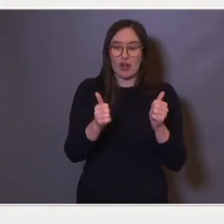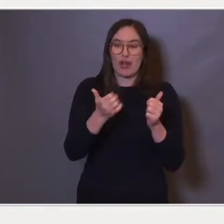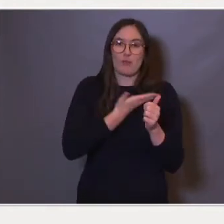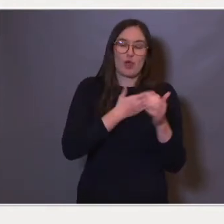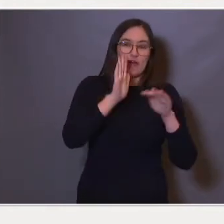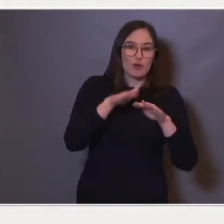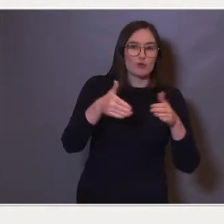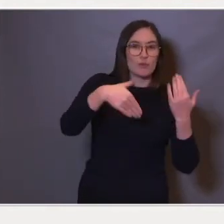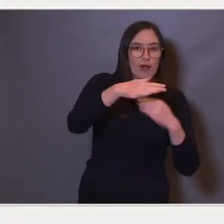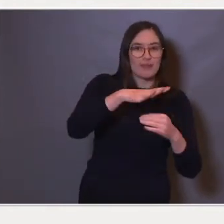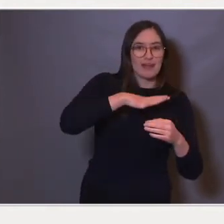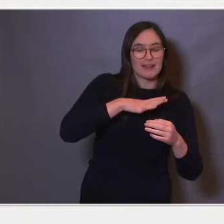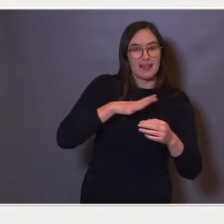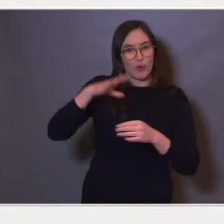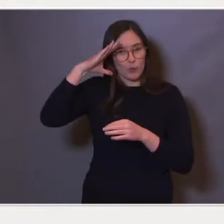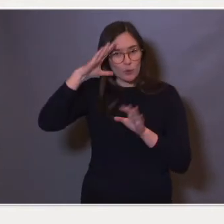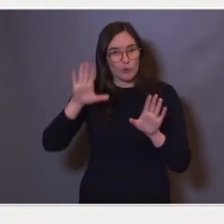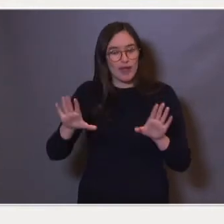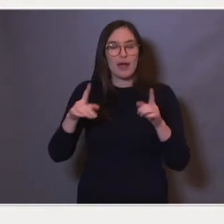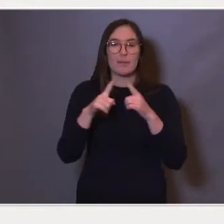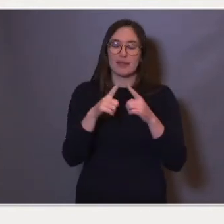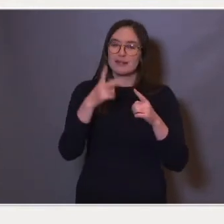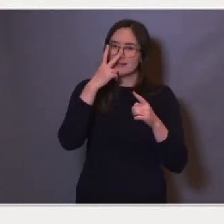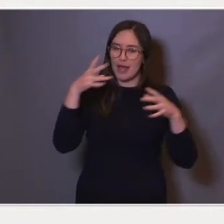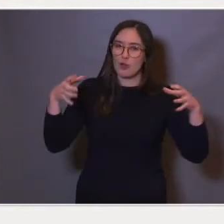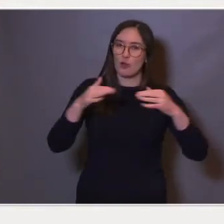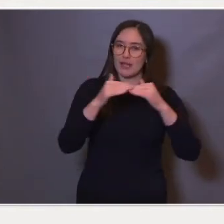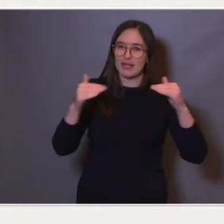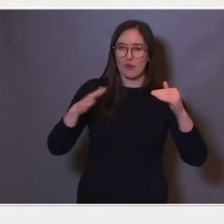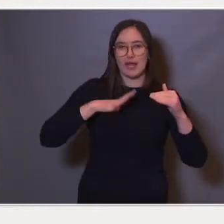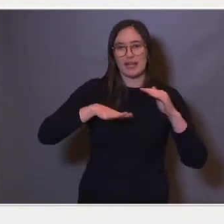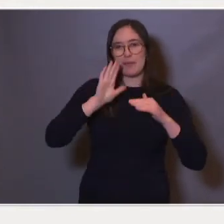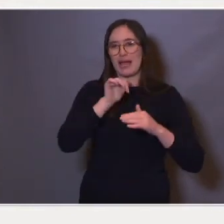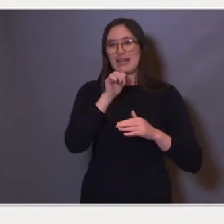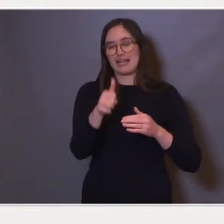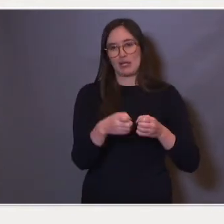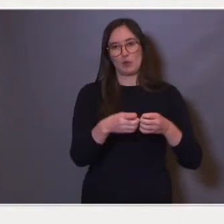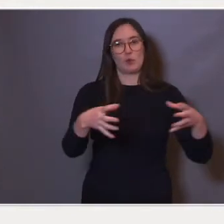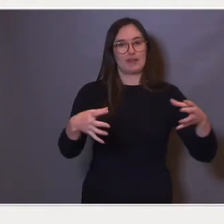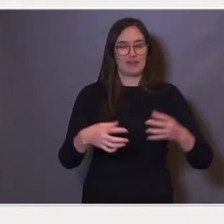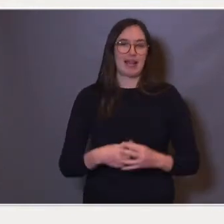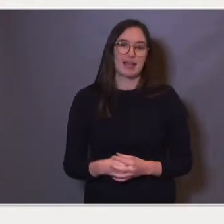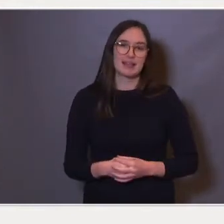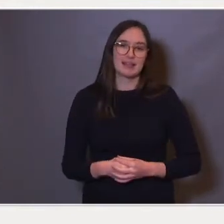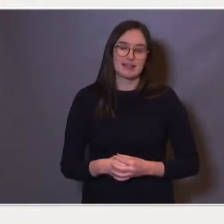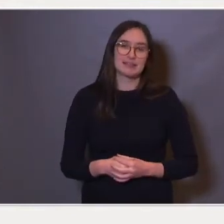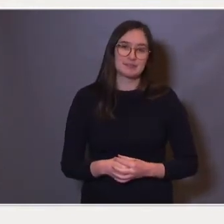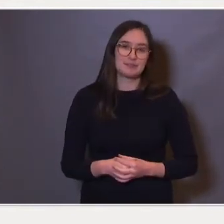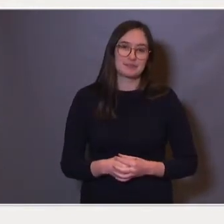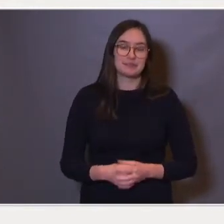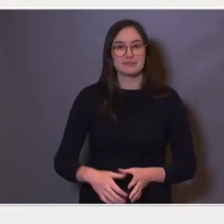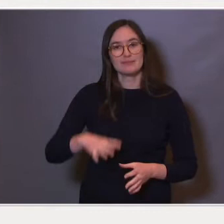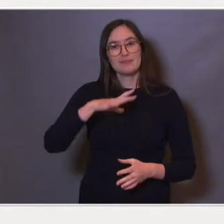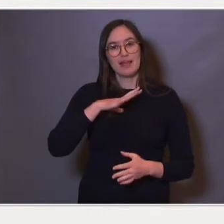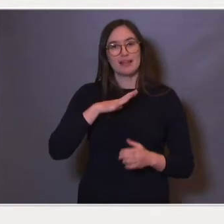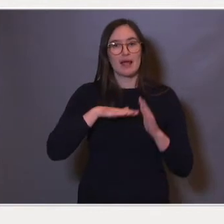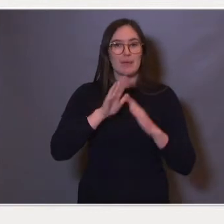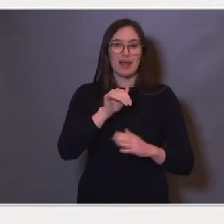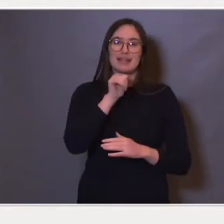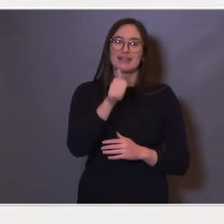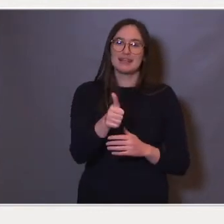jenter og stor variasjon blant gutter, men at jenter utvikler seg tidligere. De har tidligere